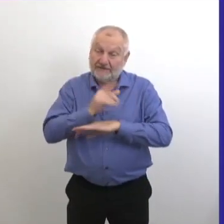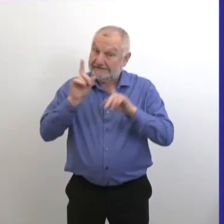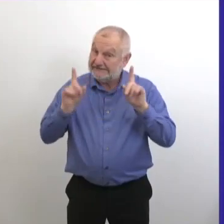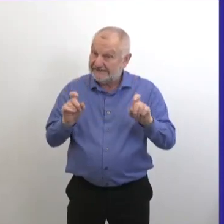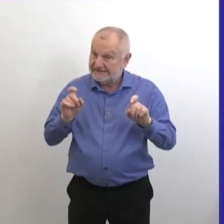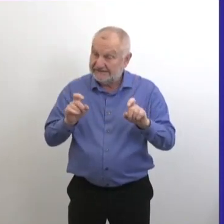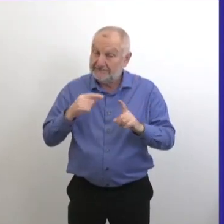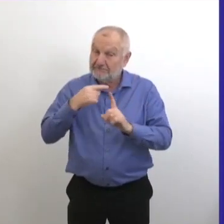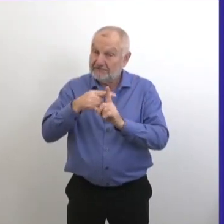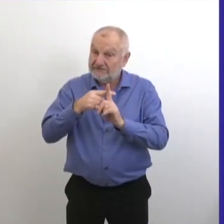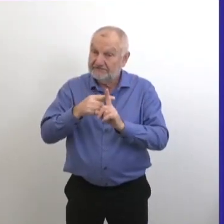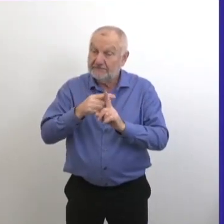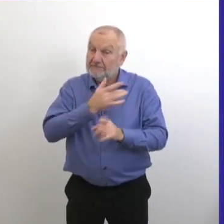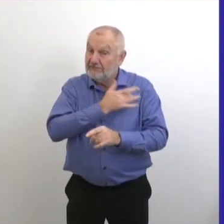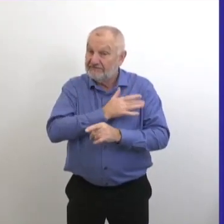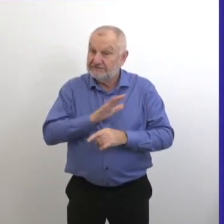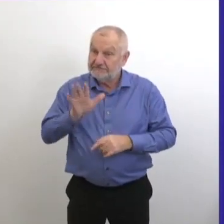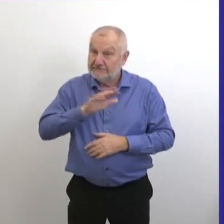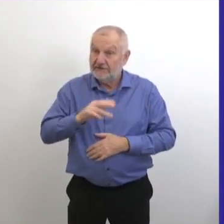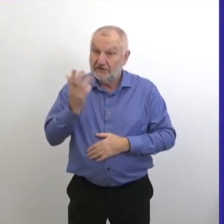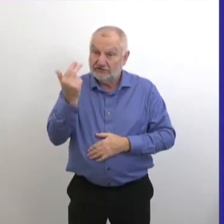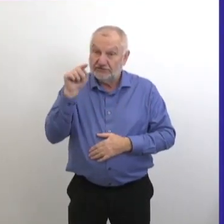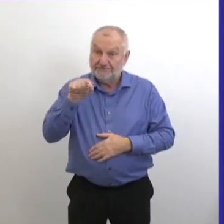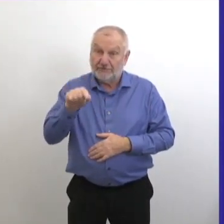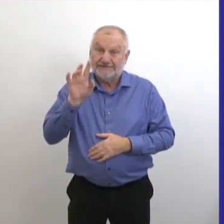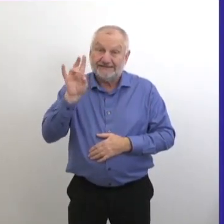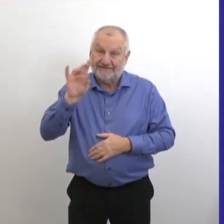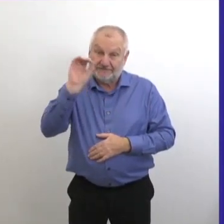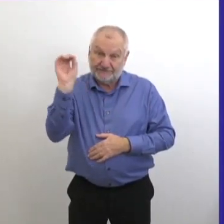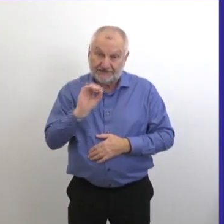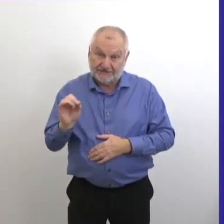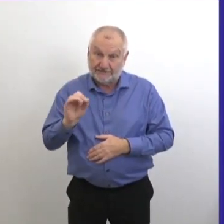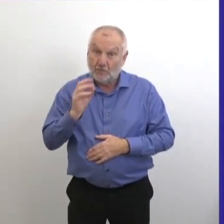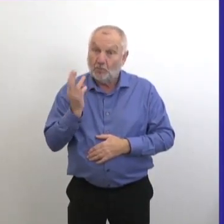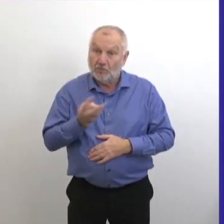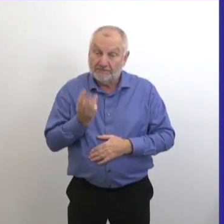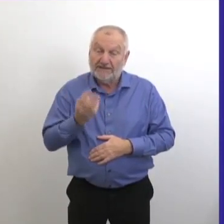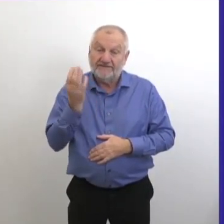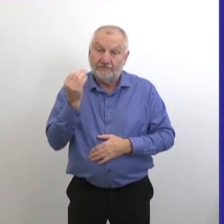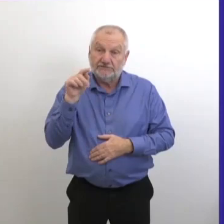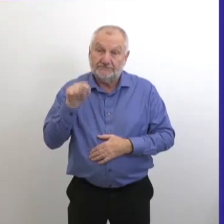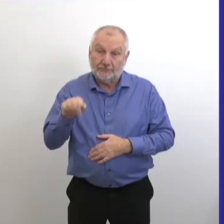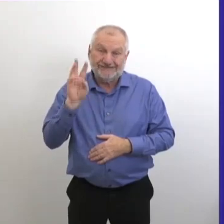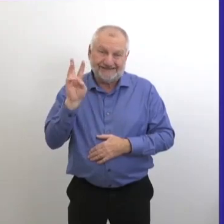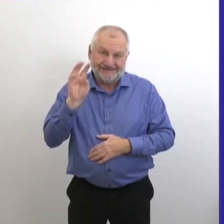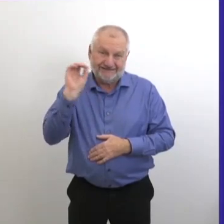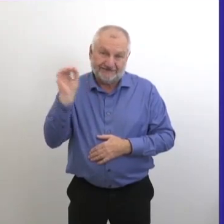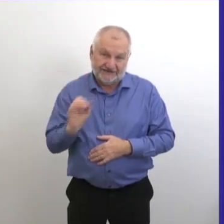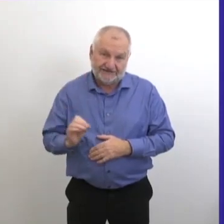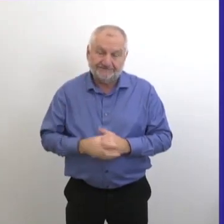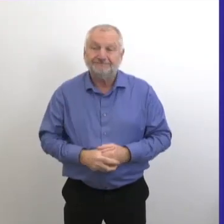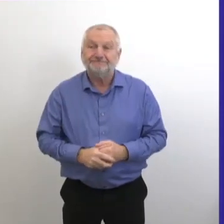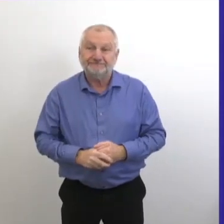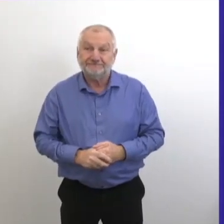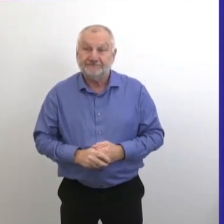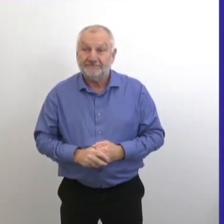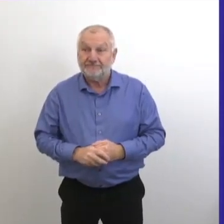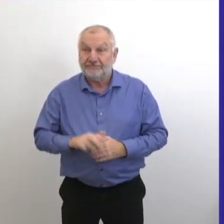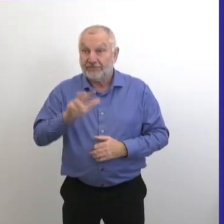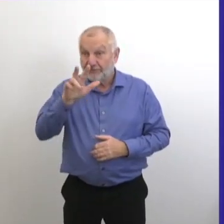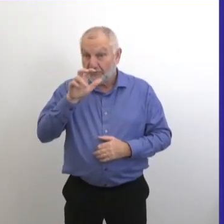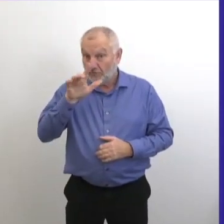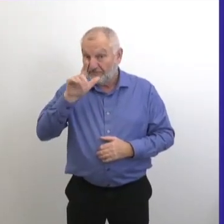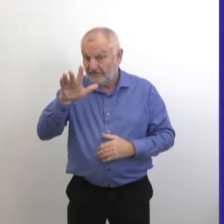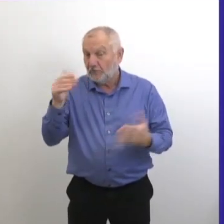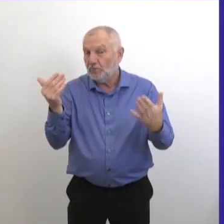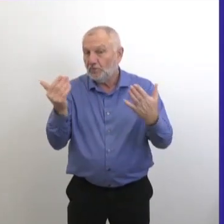5 jours est de 13,7% au niveau provincial et 14,6% à Winnipeg. À 9h30 ce matin, on a